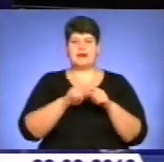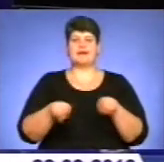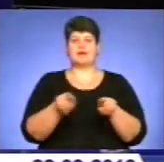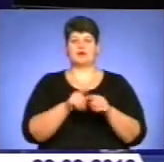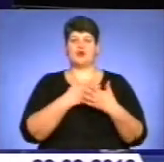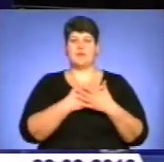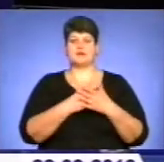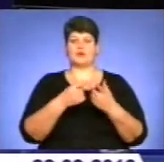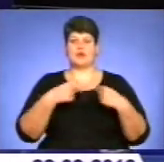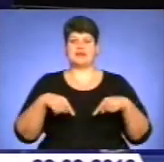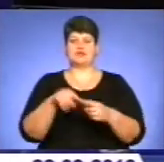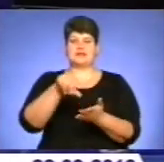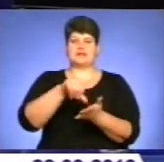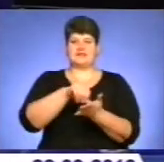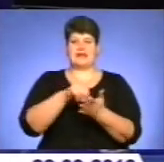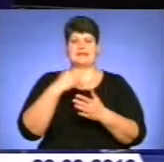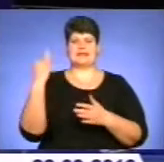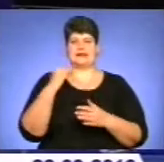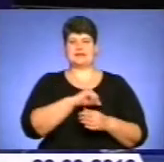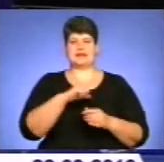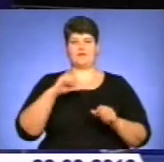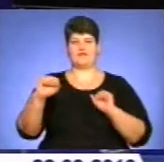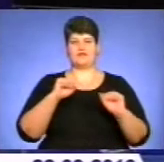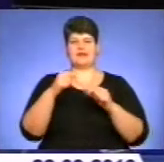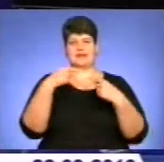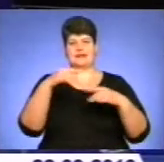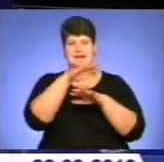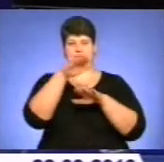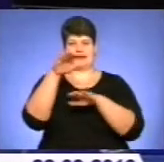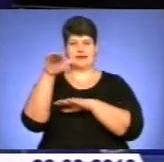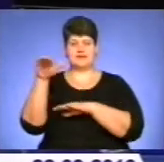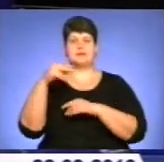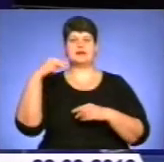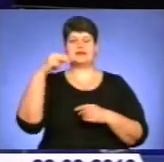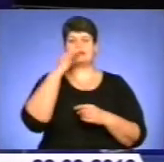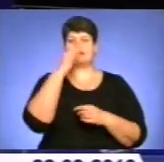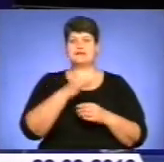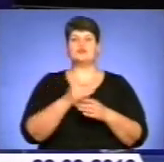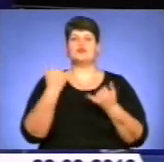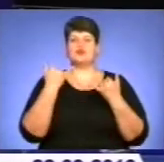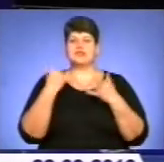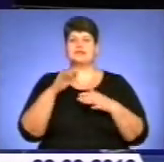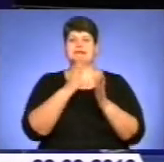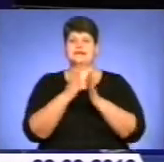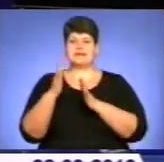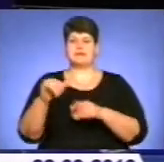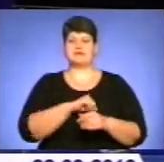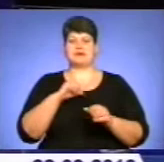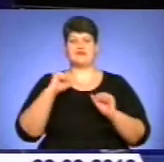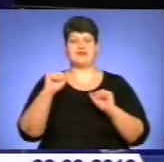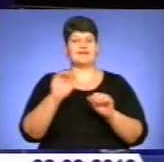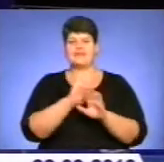громадські організації, що представляють інтереси самоврядування всіх рівнів. Президент наголосив, що нинішня система самоврядування є